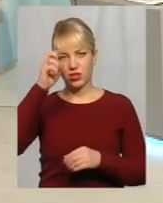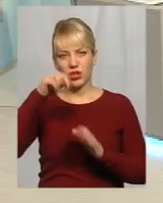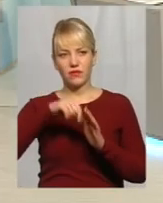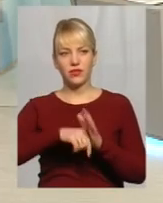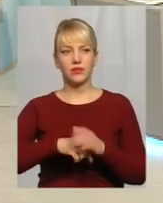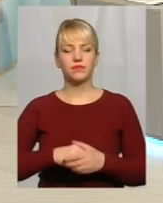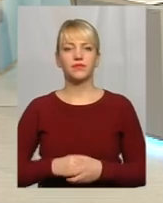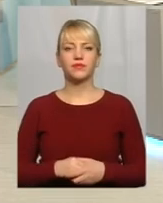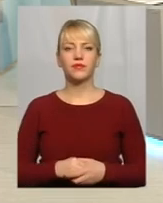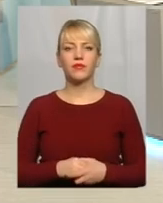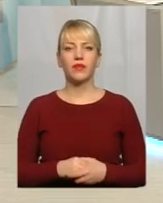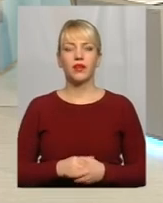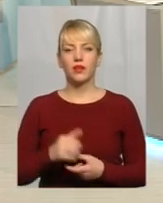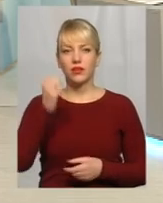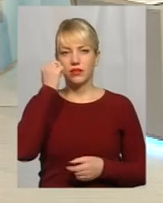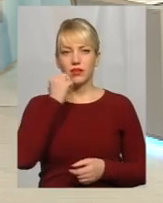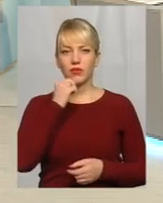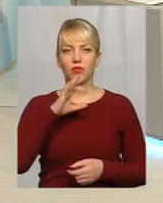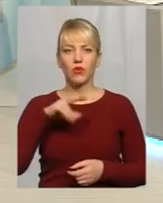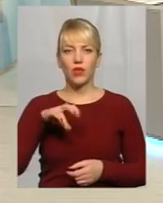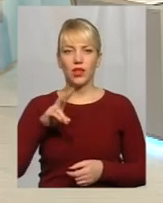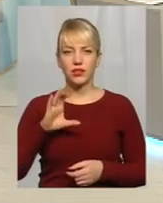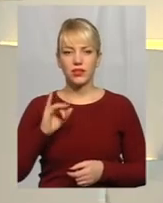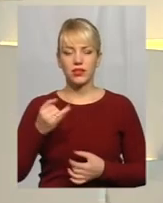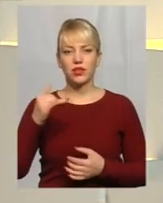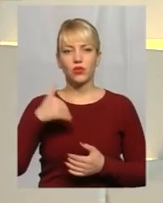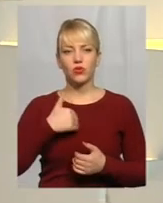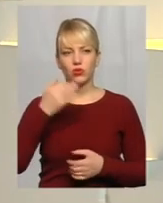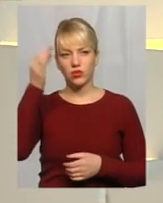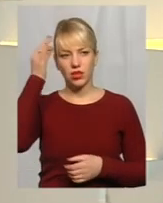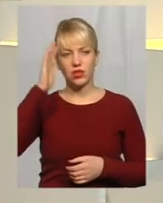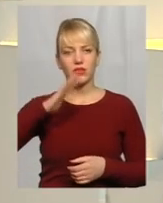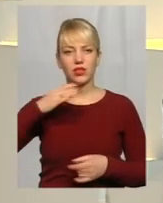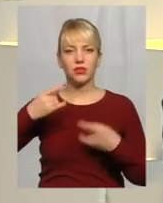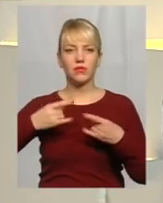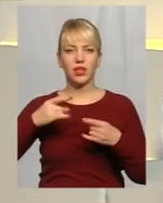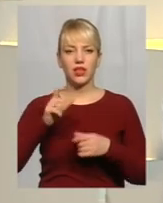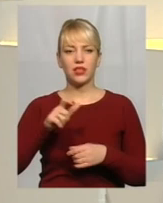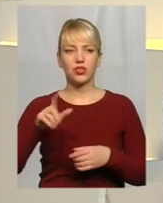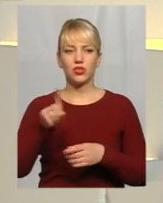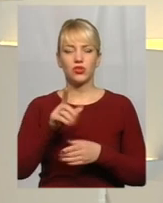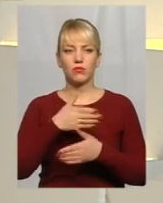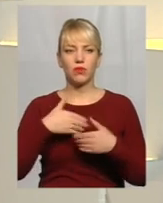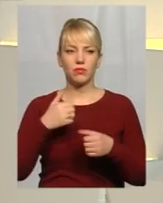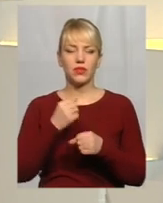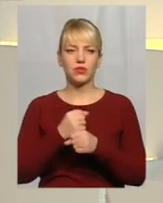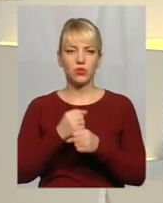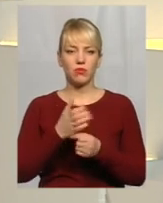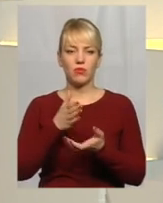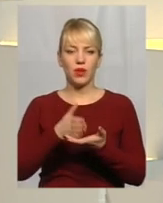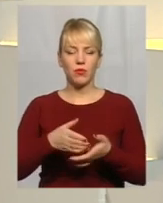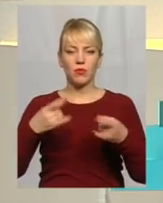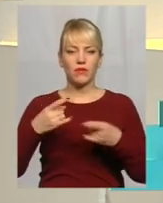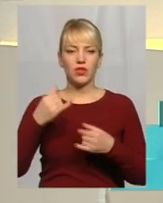впливають на це Дякую, пане Олексій, хочу нагадати нашим телеглядачам, що ми працюємо у прямому ефірі Телефонуйте з вашими